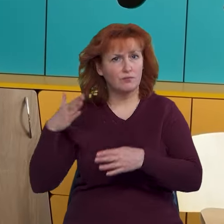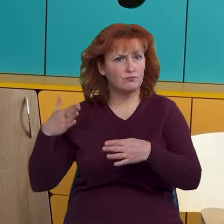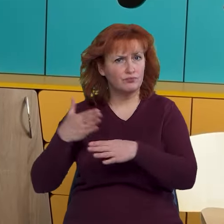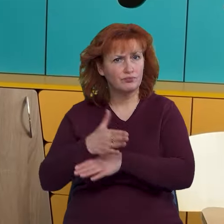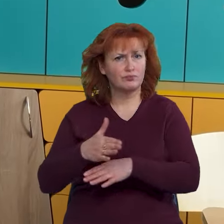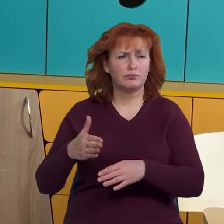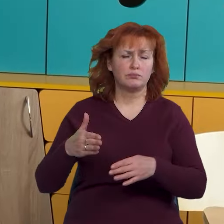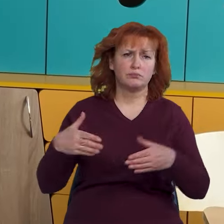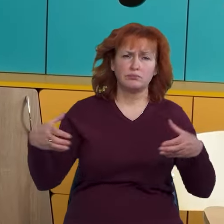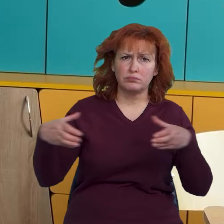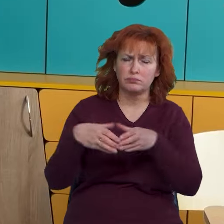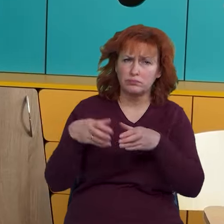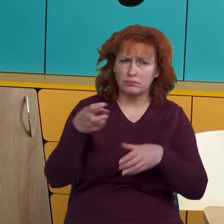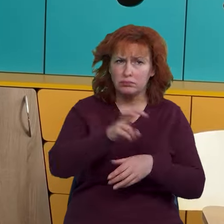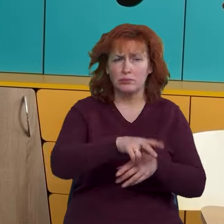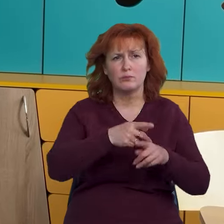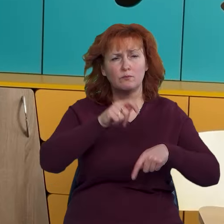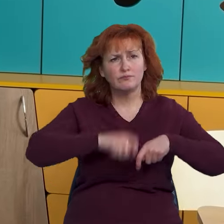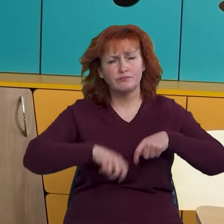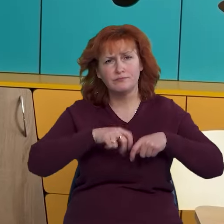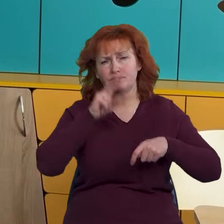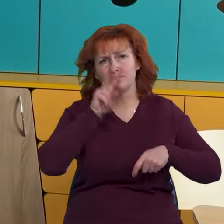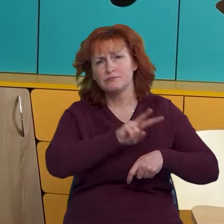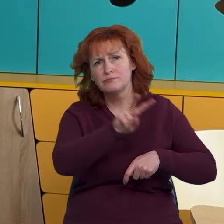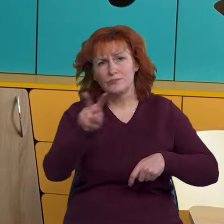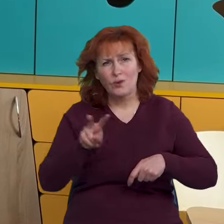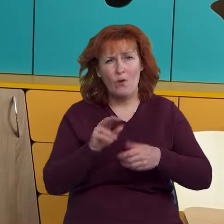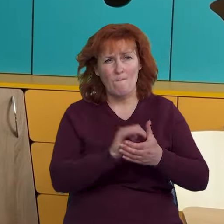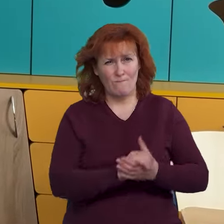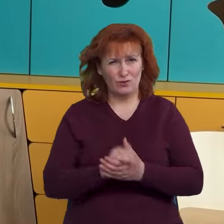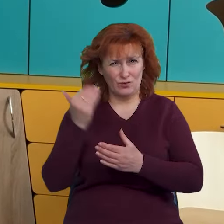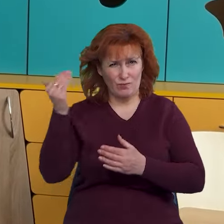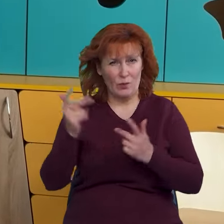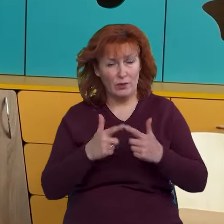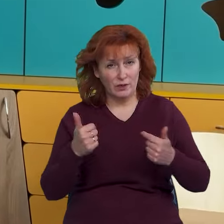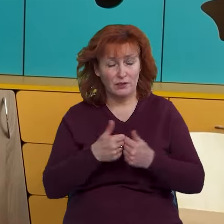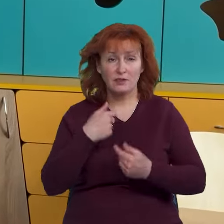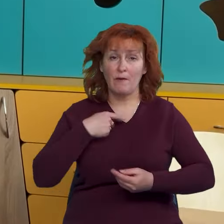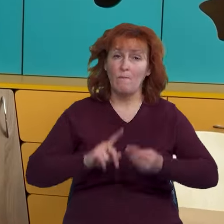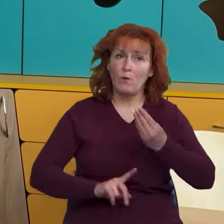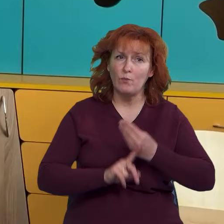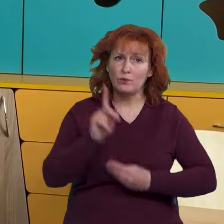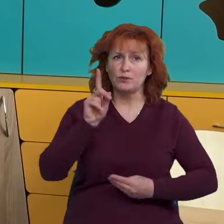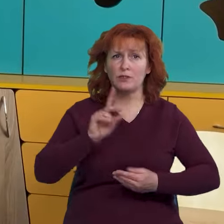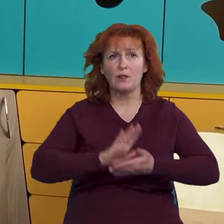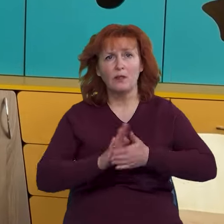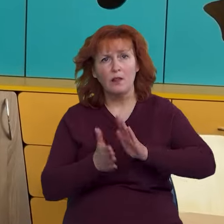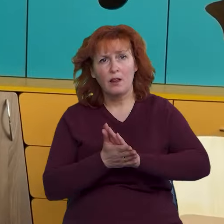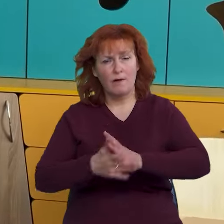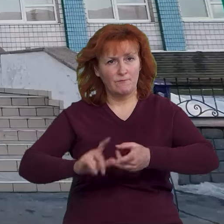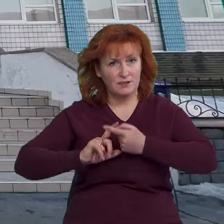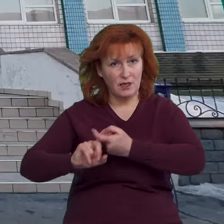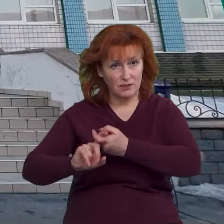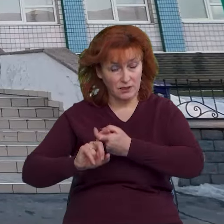сейфду і почали ми налагоджувати зв